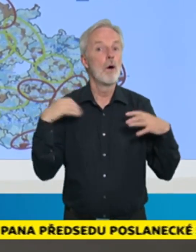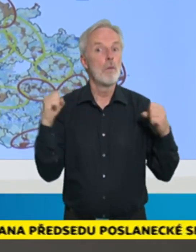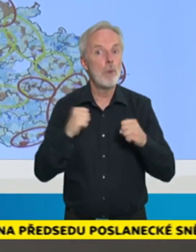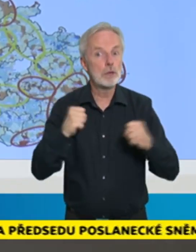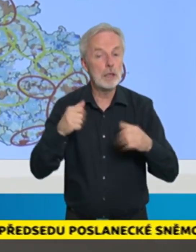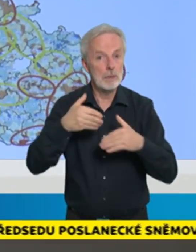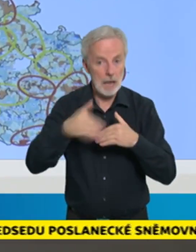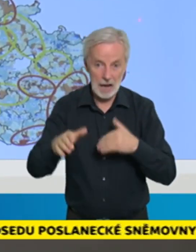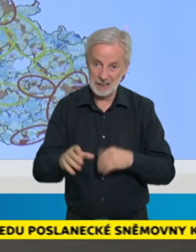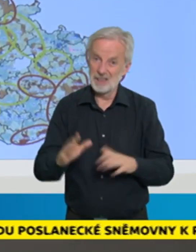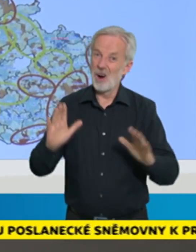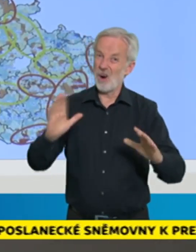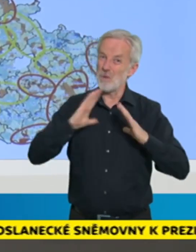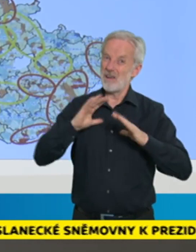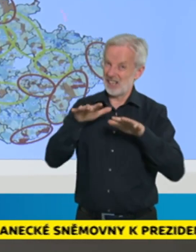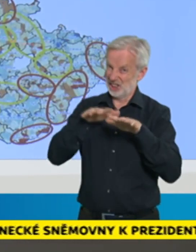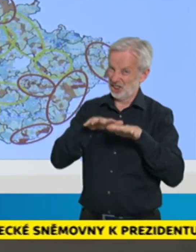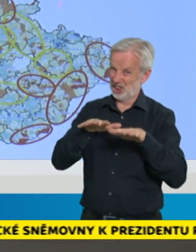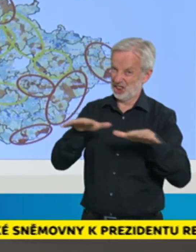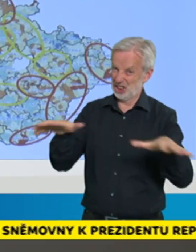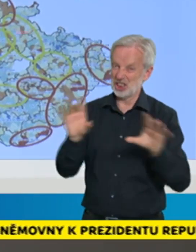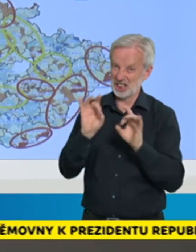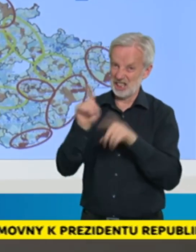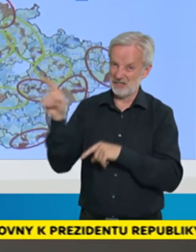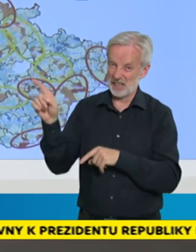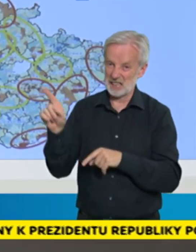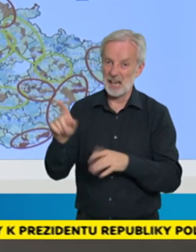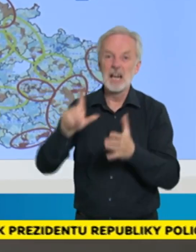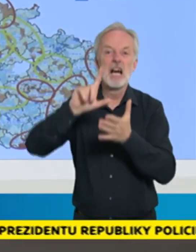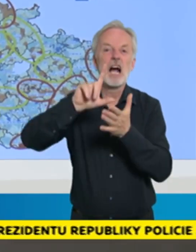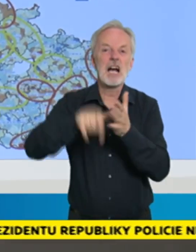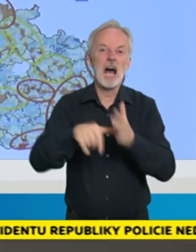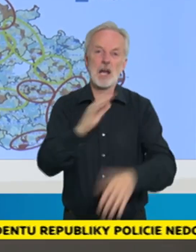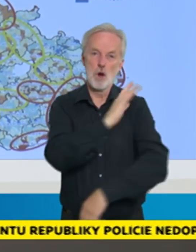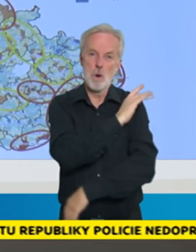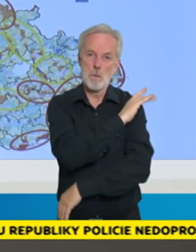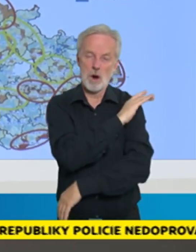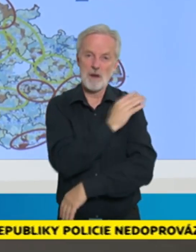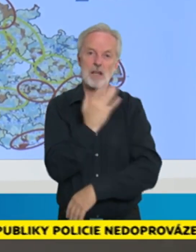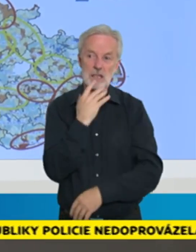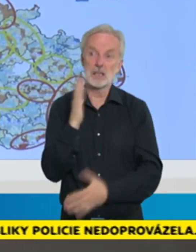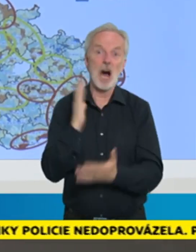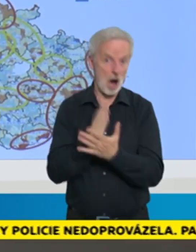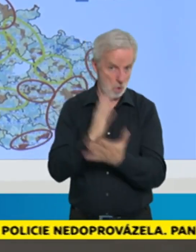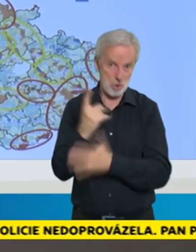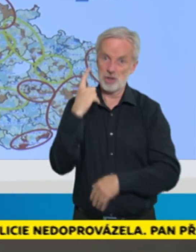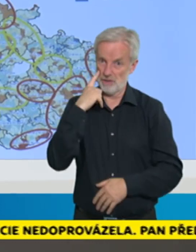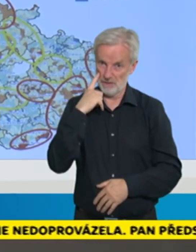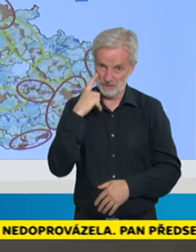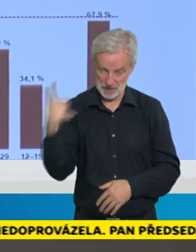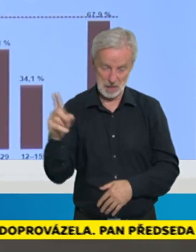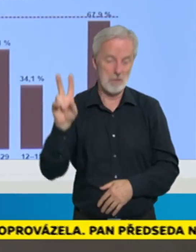šíření té nákazy a bohužel se domnívám, že v tom Morasko-Selském kraji to už teď nyní pozorujeme, včetně nárůstu počtu